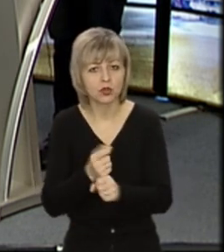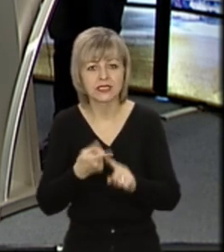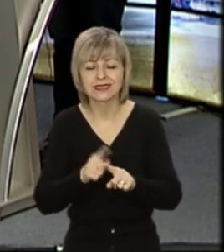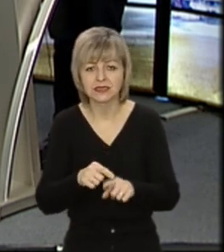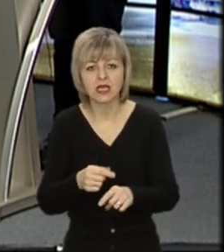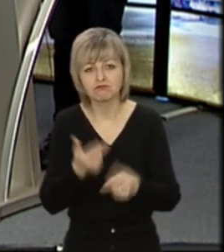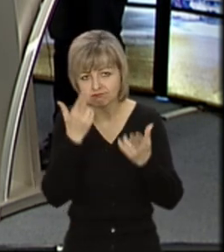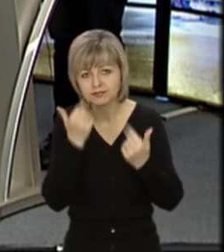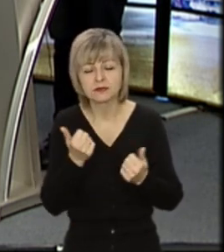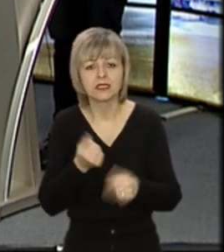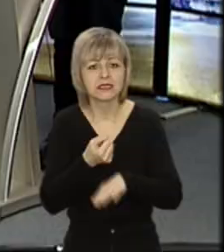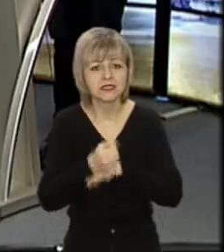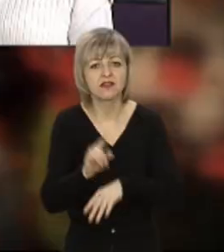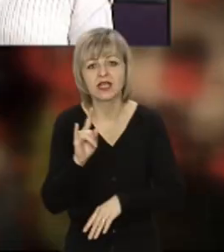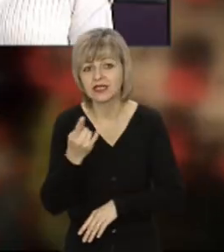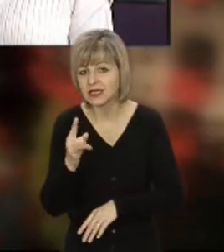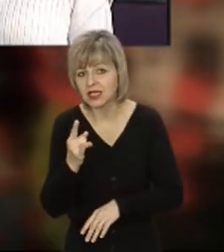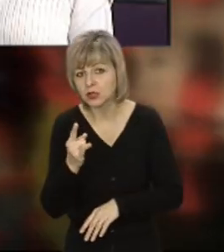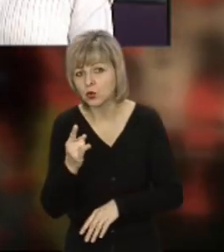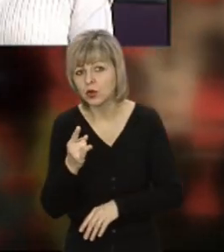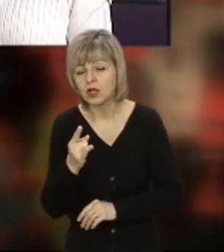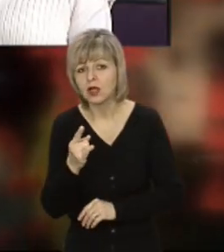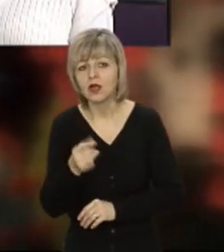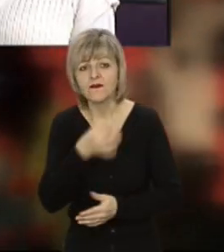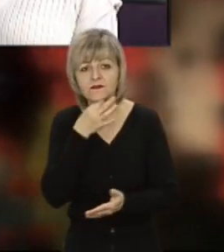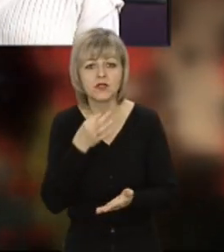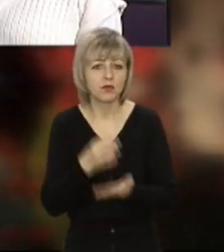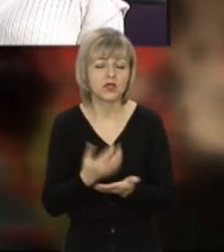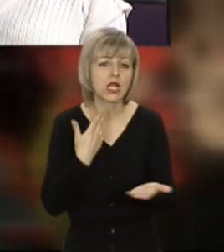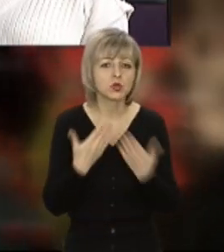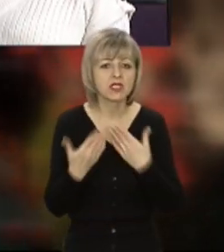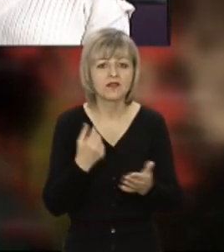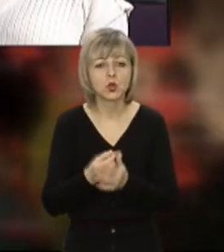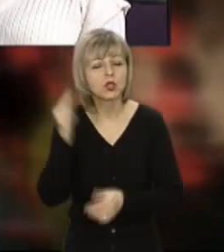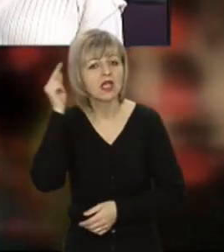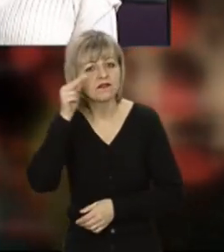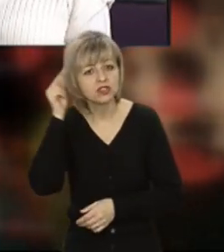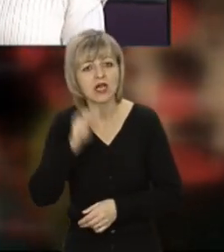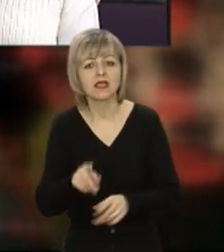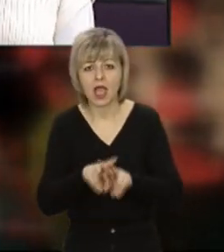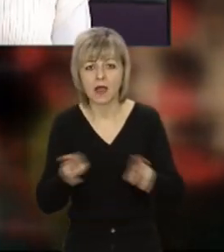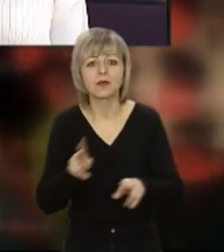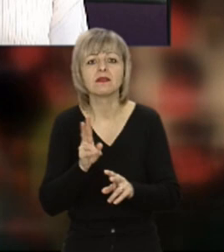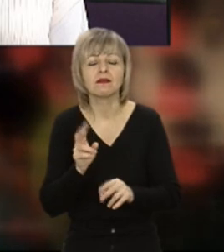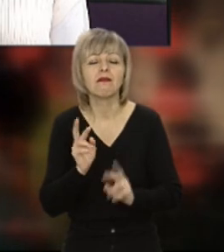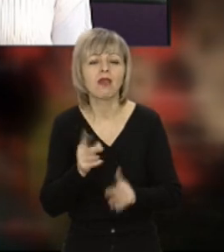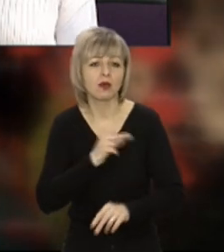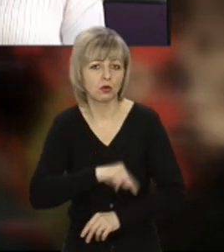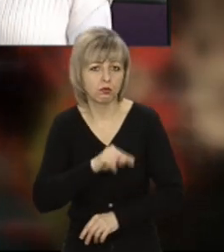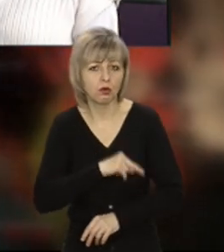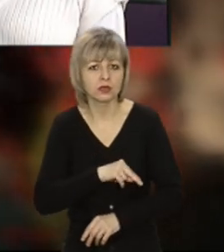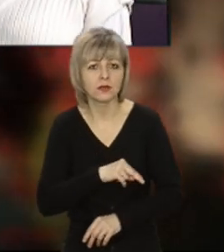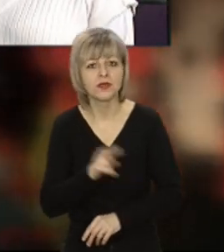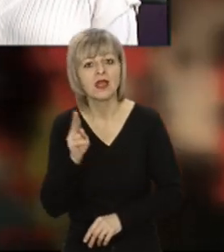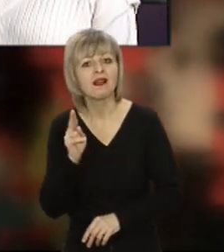дисциплінує і це спонукає дитину відповідально ставитися до навчання, як до роботи. Що ще?